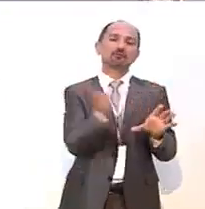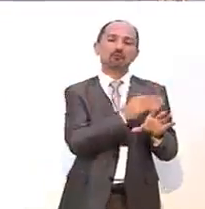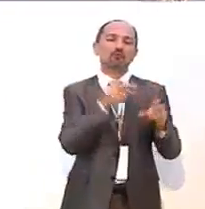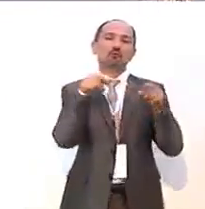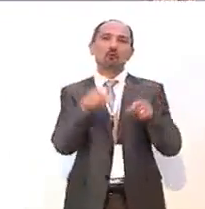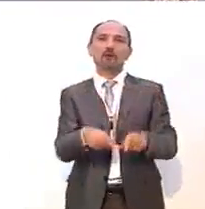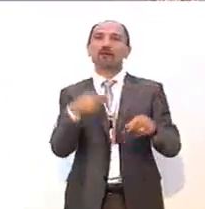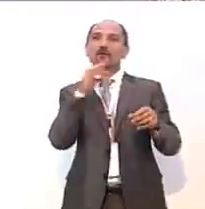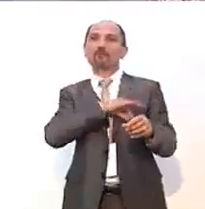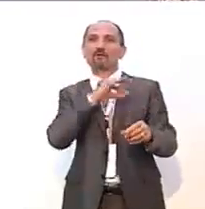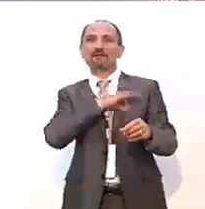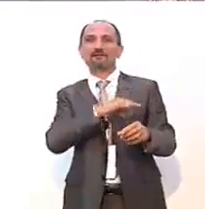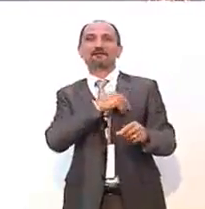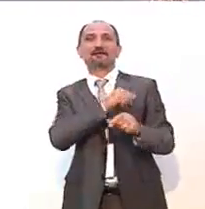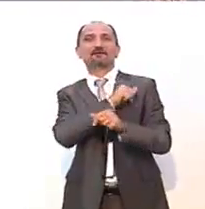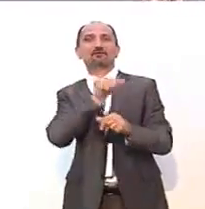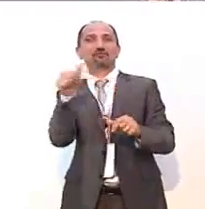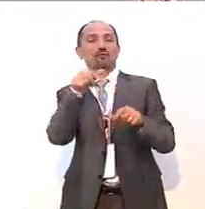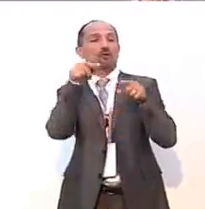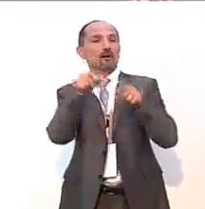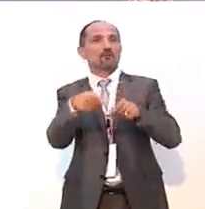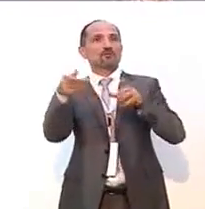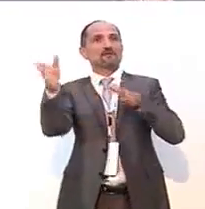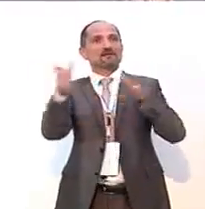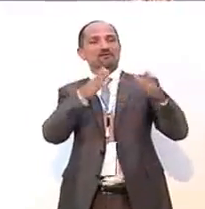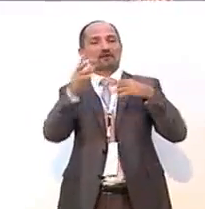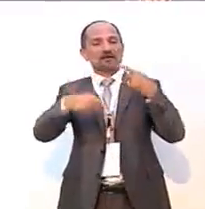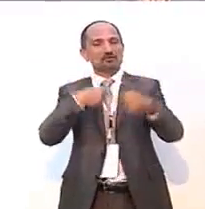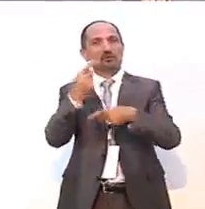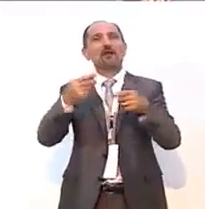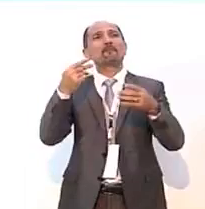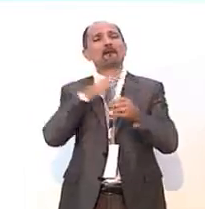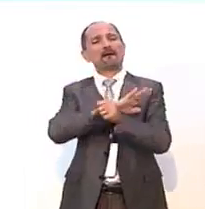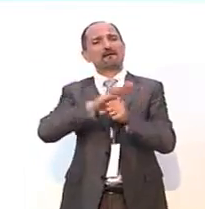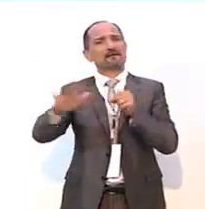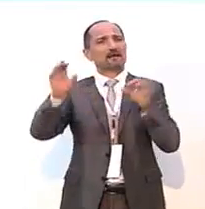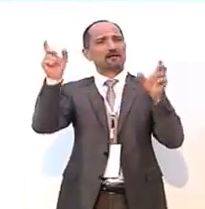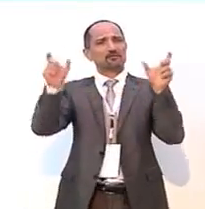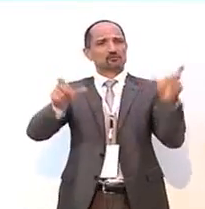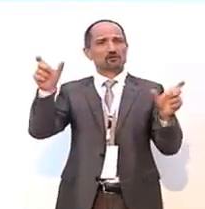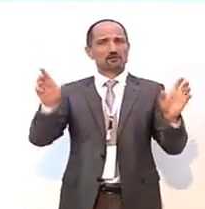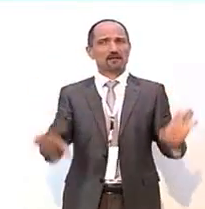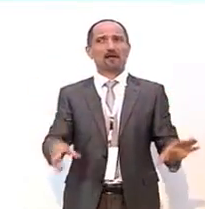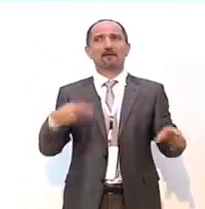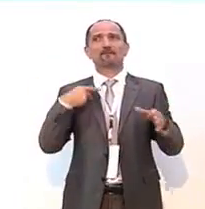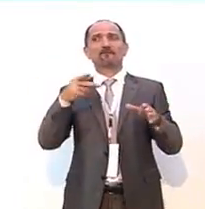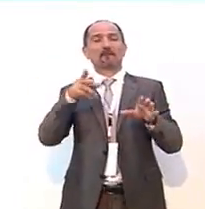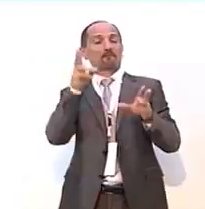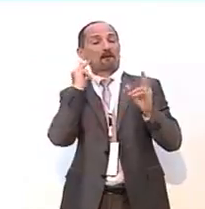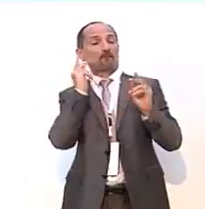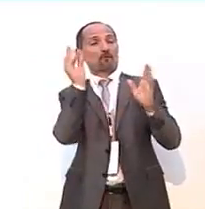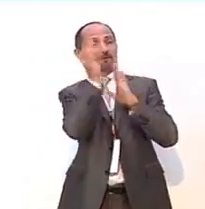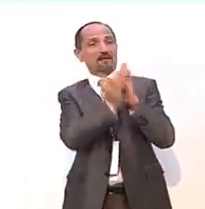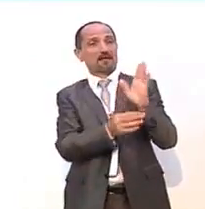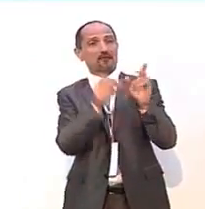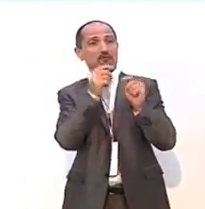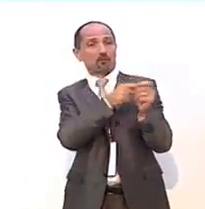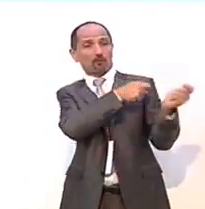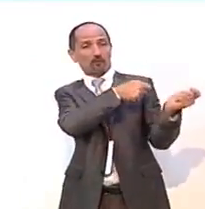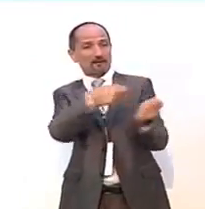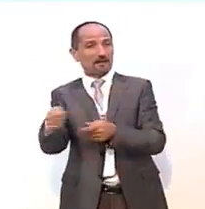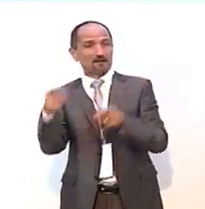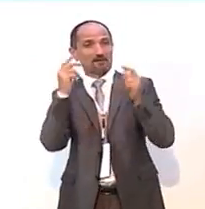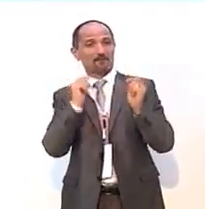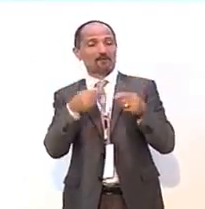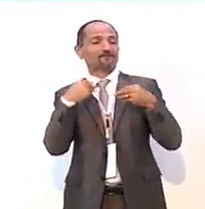che possa interessare non solo la nostra generazione, ma l'intera società. Noi abbiamo indicato una traccia, rispetto a questo vi chiediamo di non